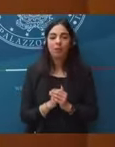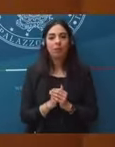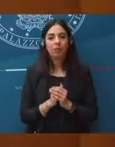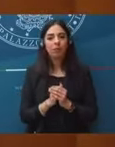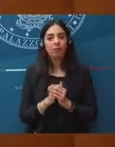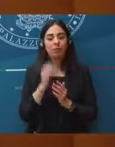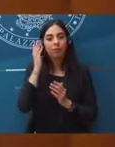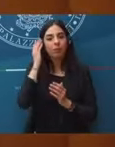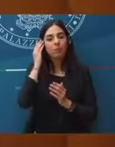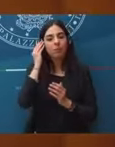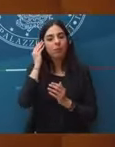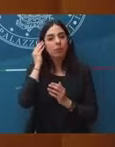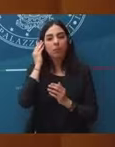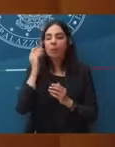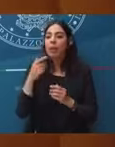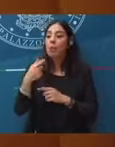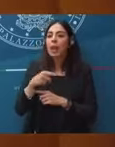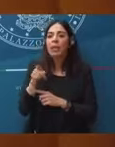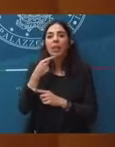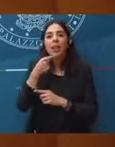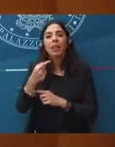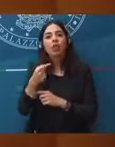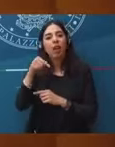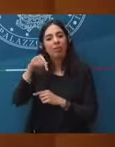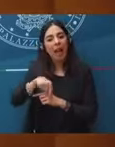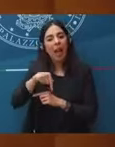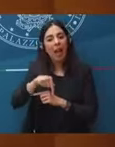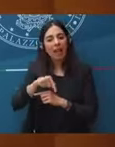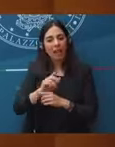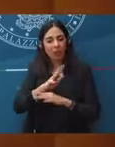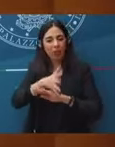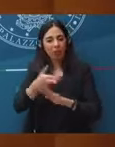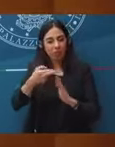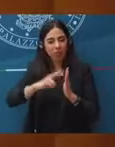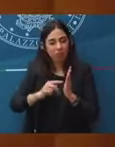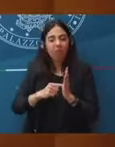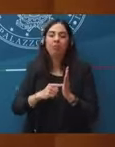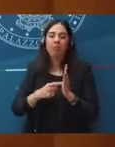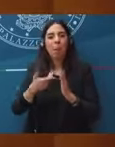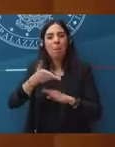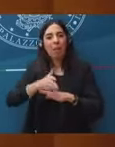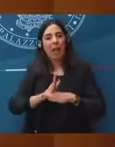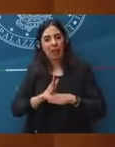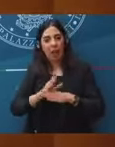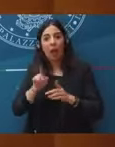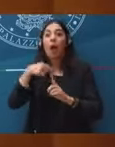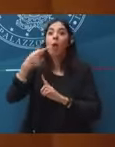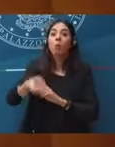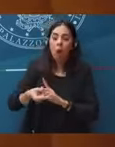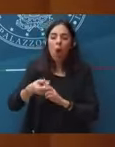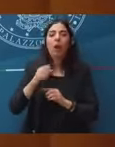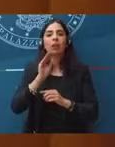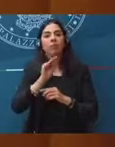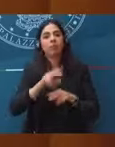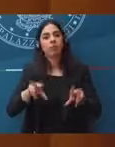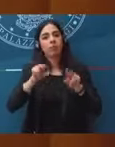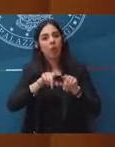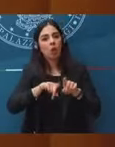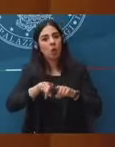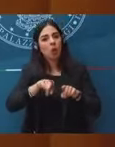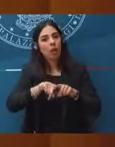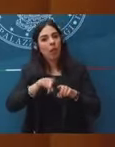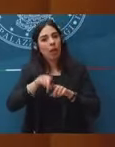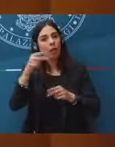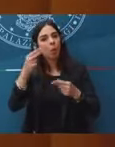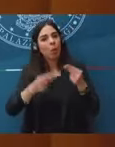di un intervento per ora parziale che proseguirà a partire da una nuova richiesta di scostamento che